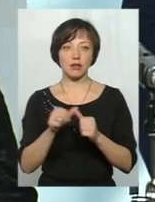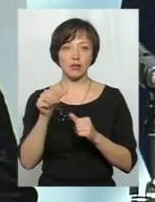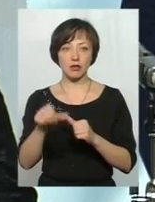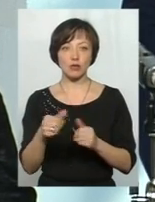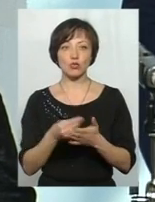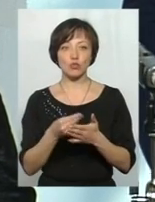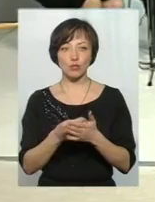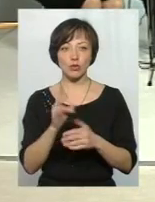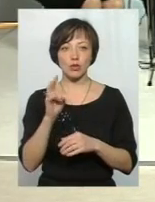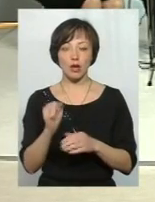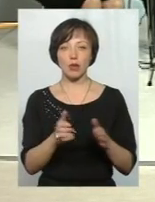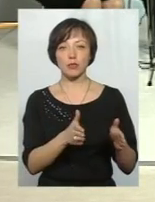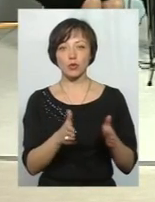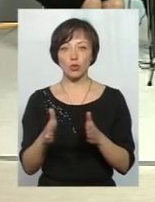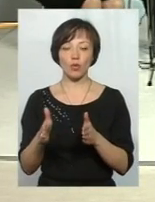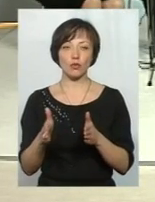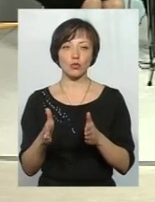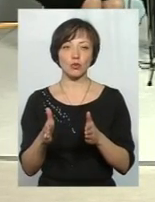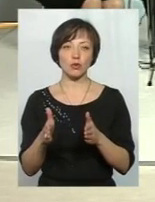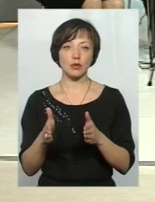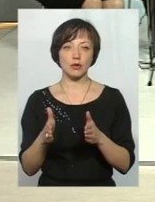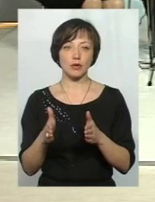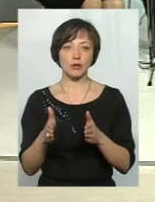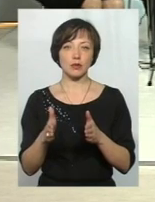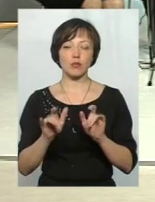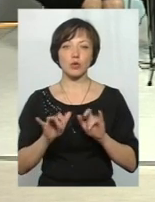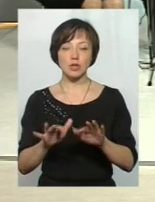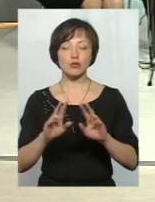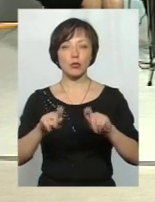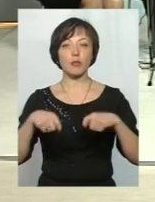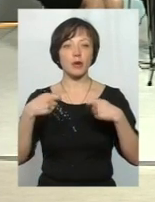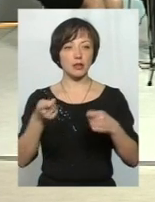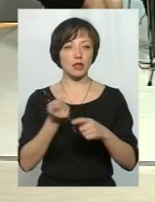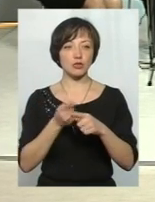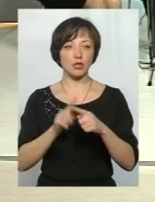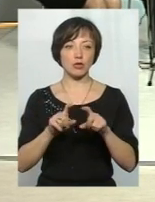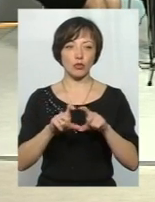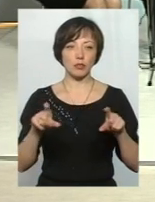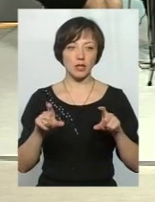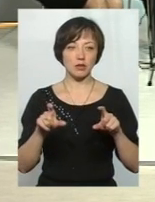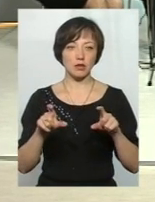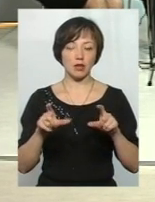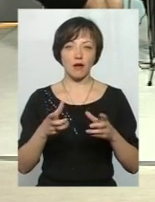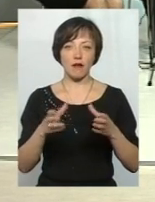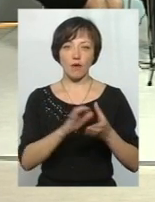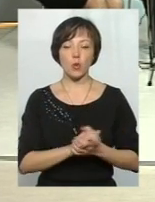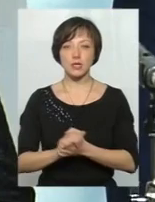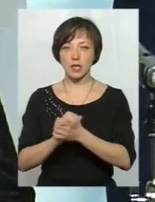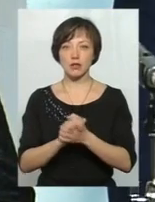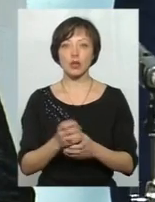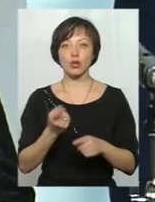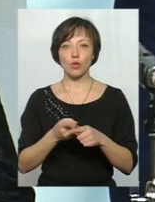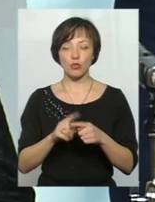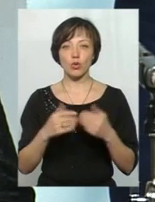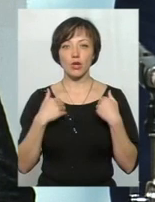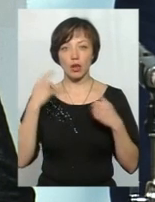суму на підготовку вже безпосередньо процесу по передачі даного об'єкта в концесію. Тому, я думаю,